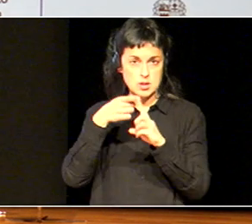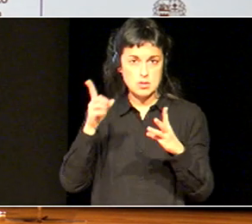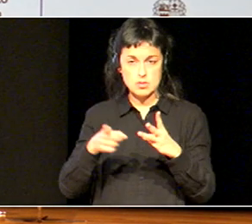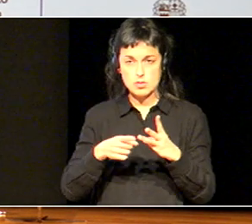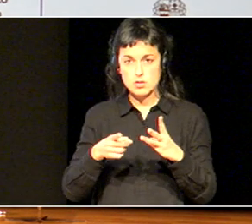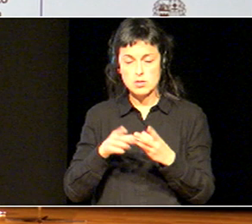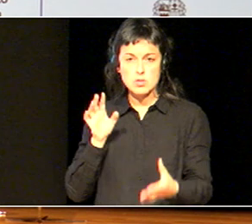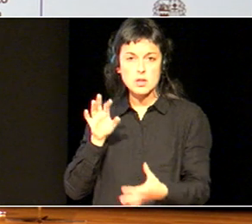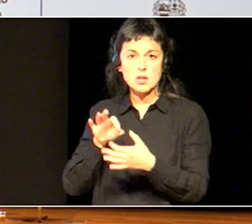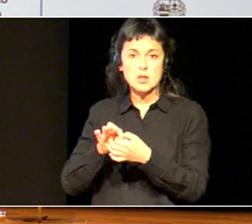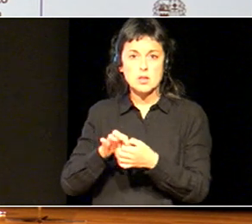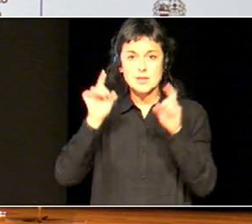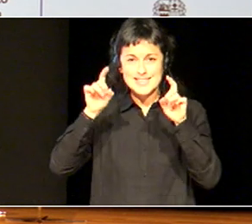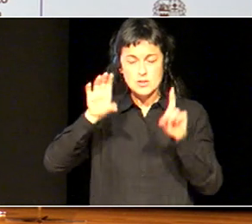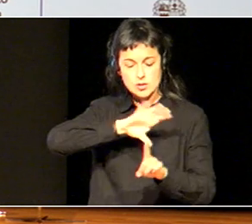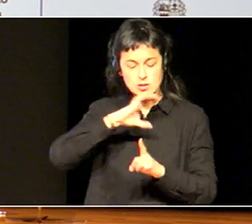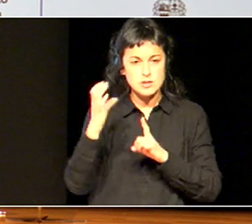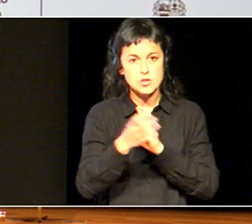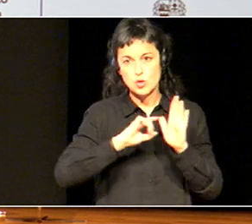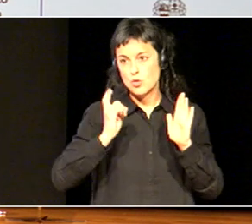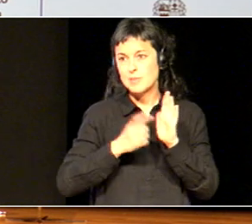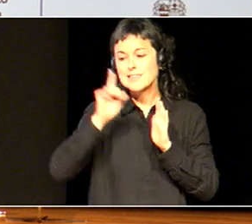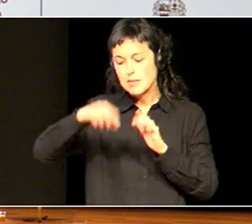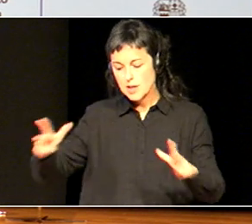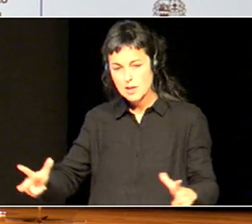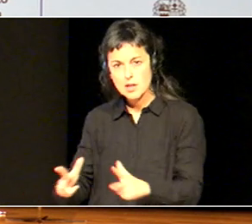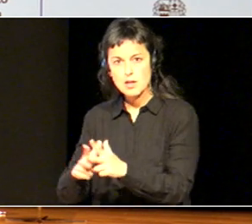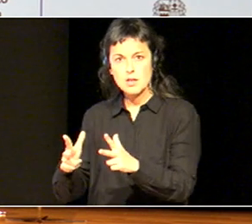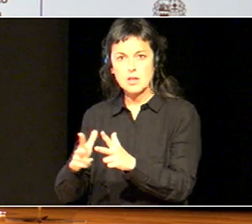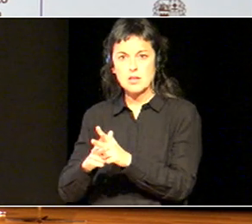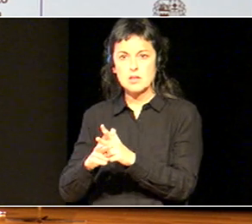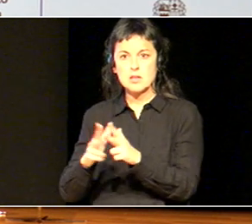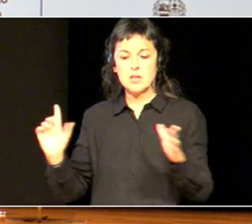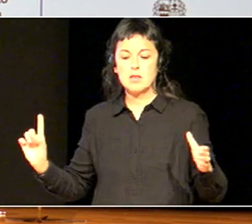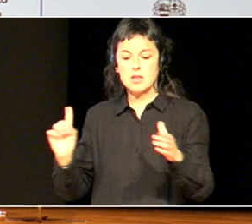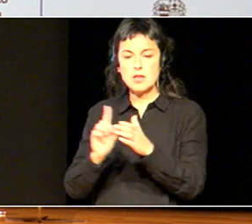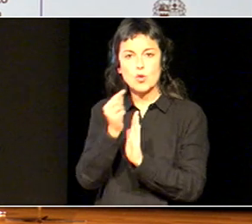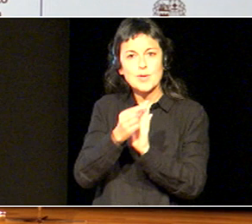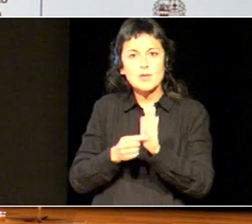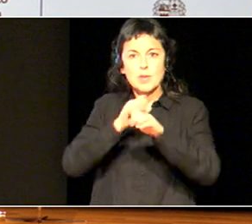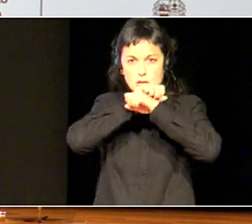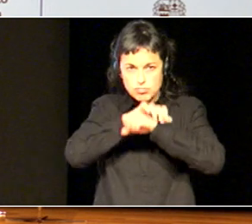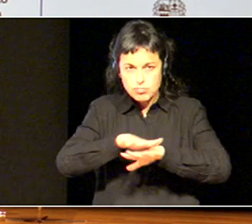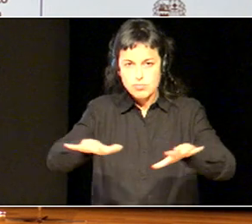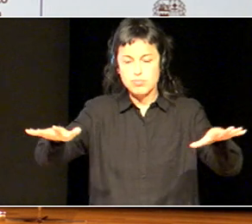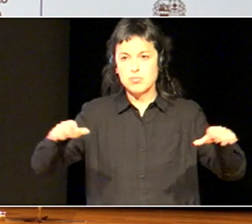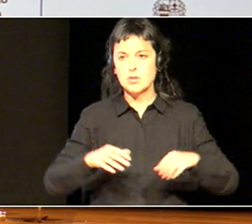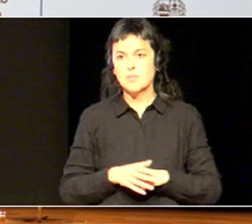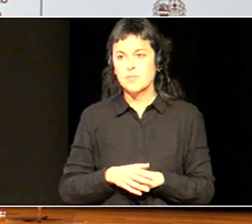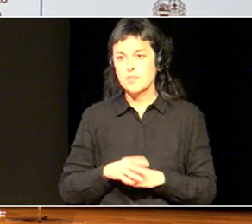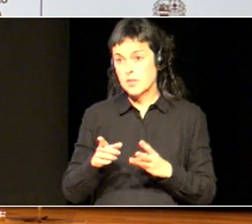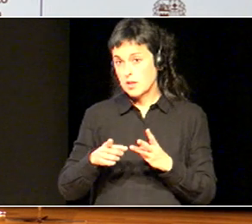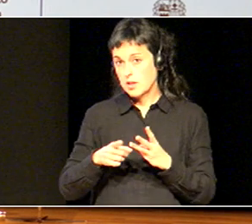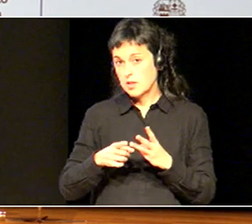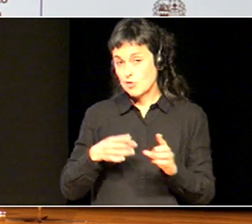eskuntza komunitate osoari eta gizarteari ere inklusio prinsipiak zabaltzeari. Elburu honekin, etorri